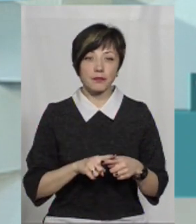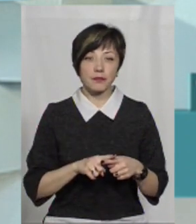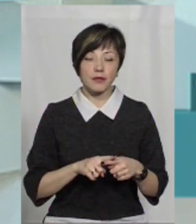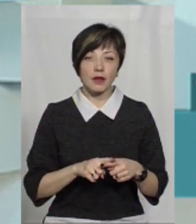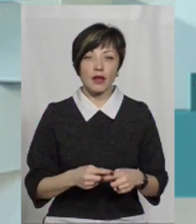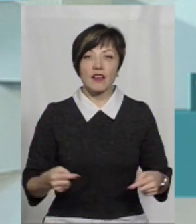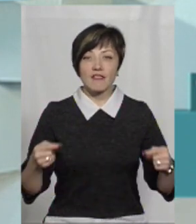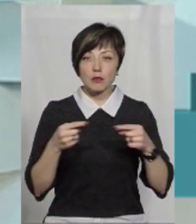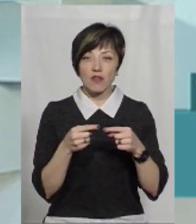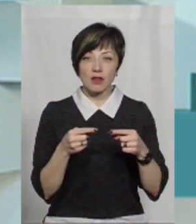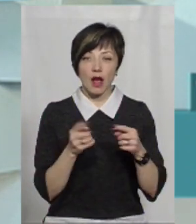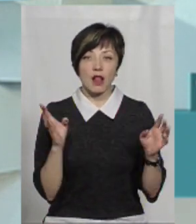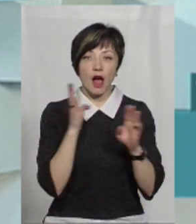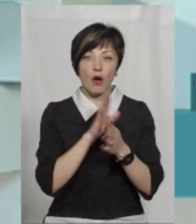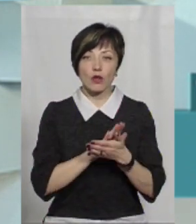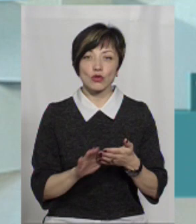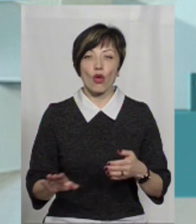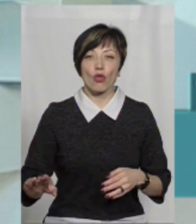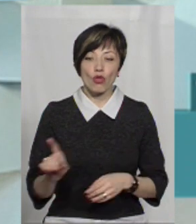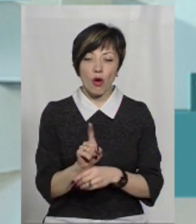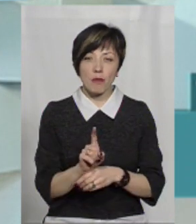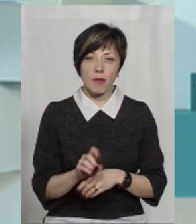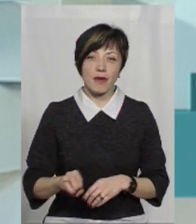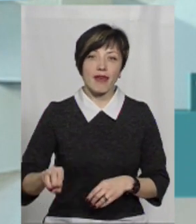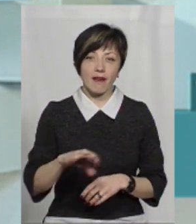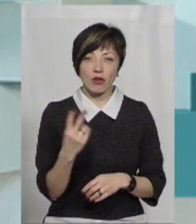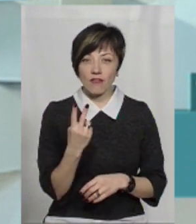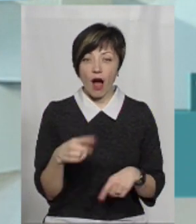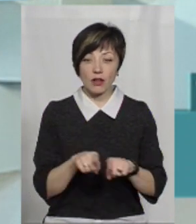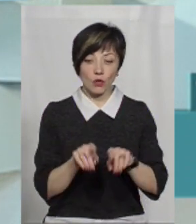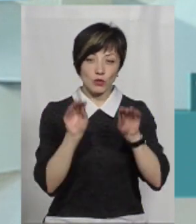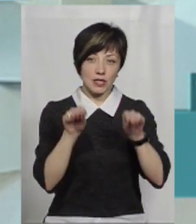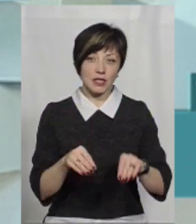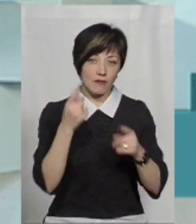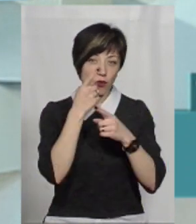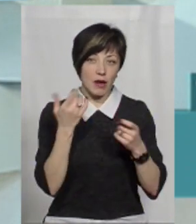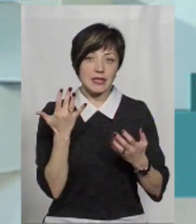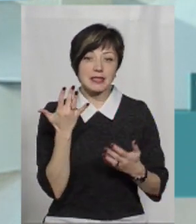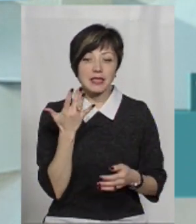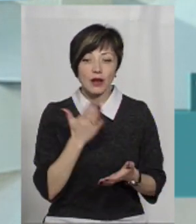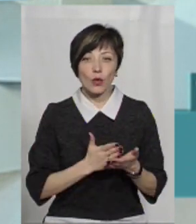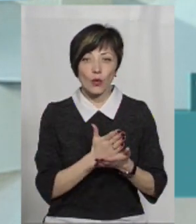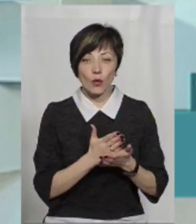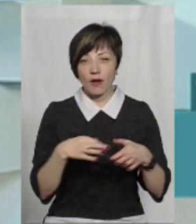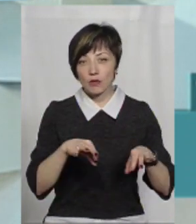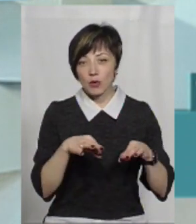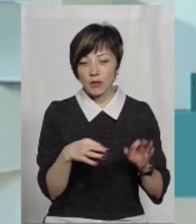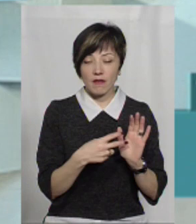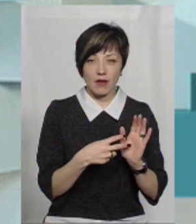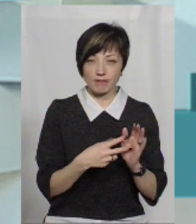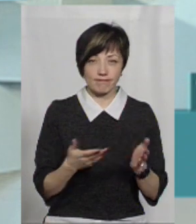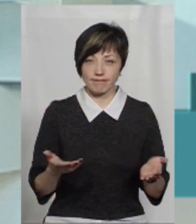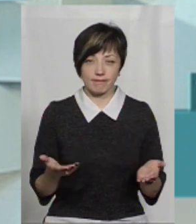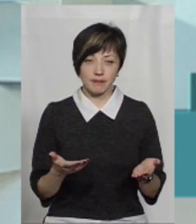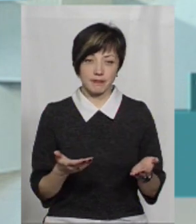підповідали екологічним нормам Євро-2, а вже таку статистичну інформацію відносно віку автомобілів, їх вартості